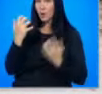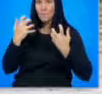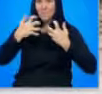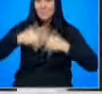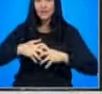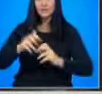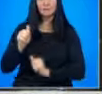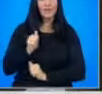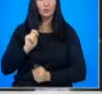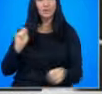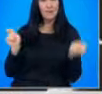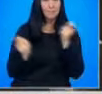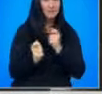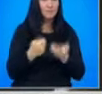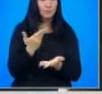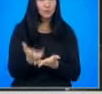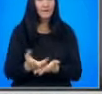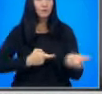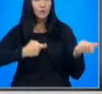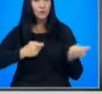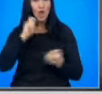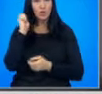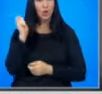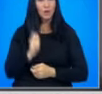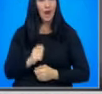механизми в НАТО за заместване на предоставено въоръжение на Украина?